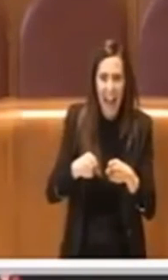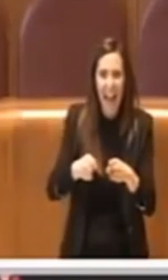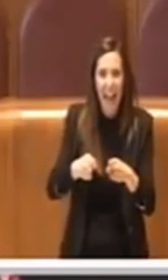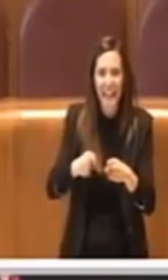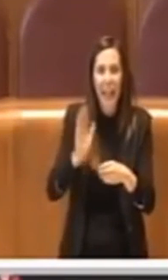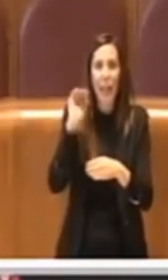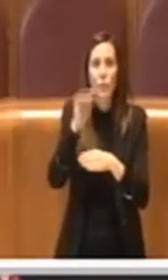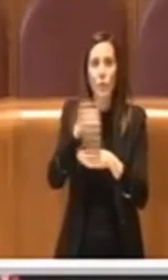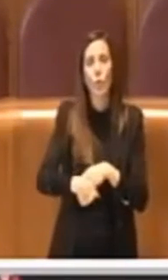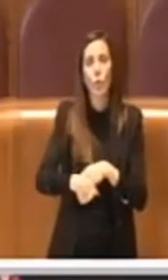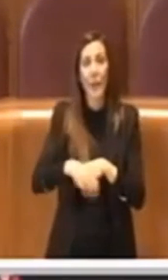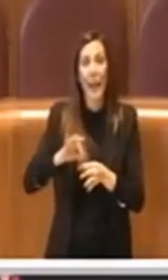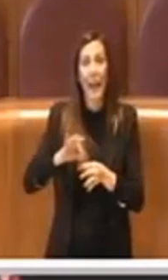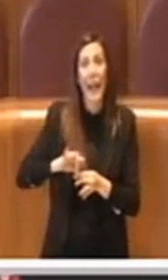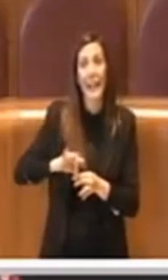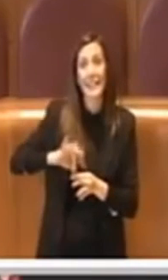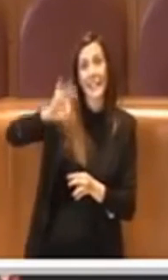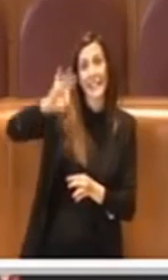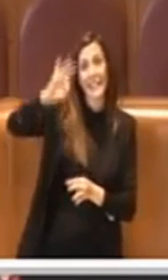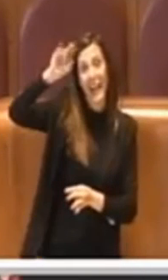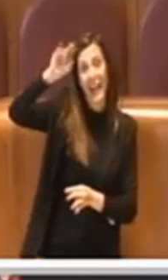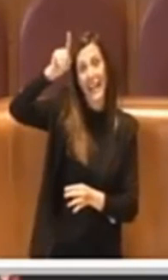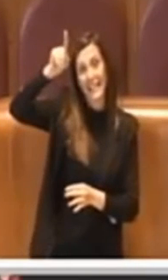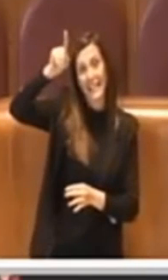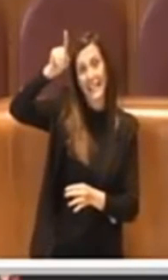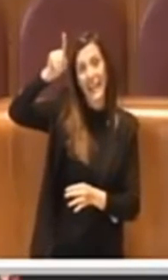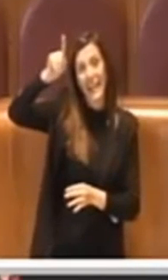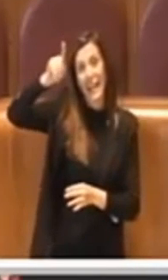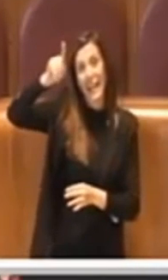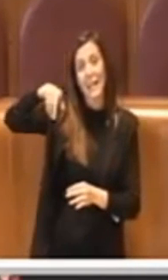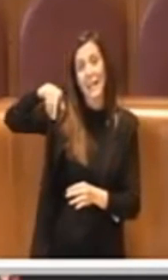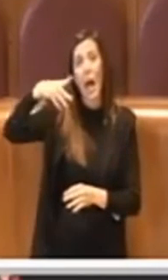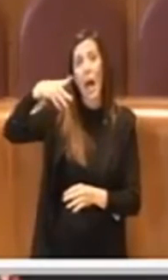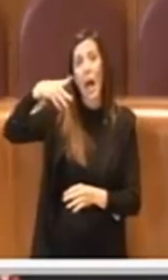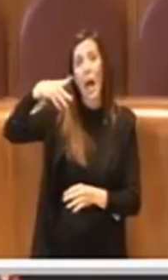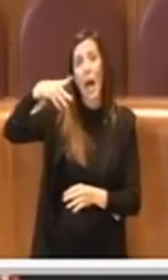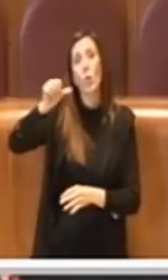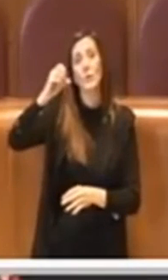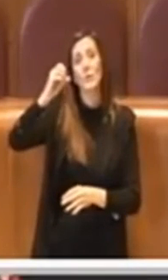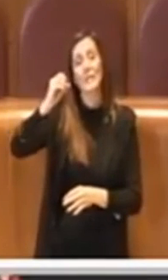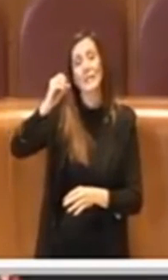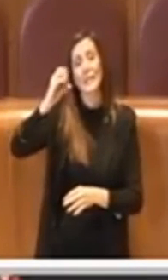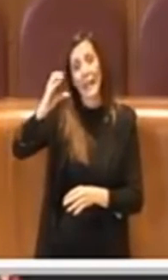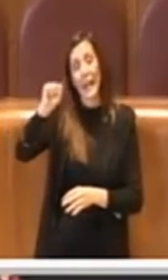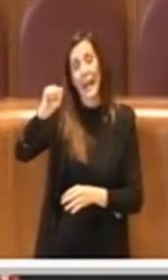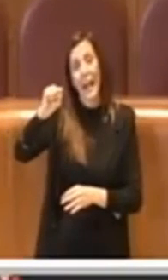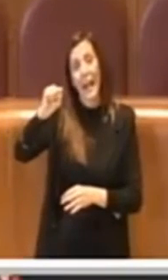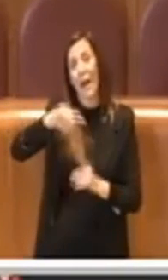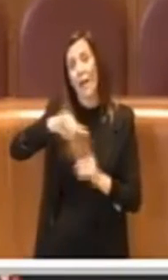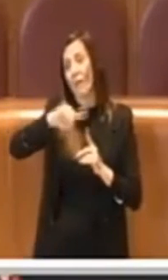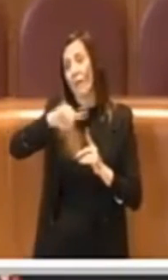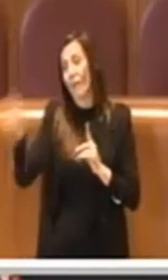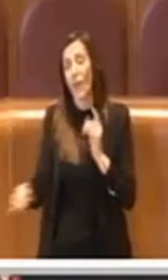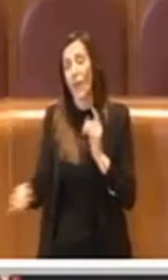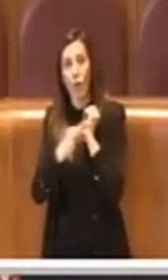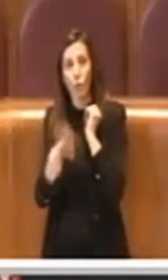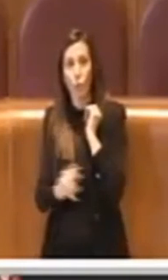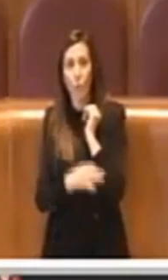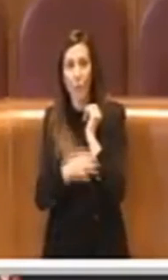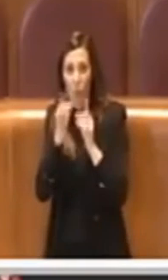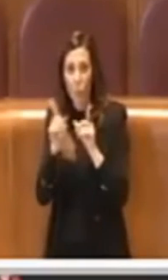che va da Mosca a Dubai, noi abbiamo messo centinaia di milioni di euro per rifare le strade,